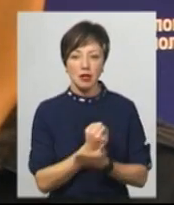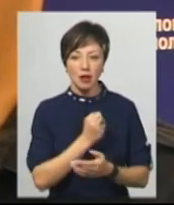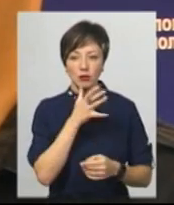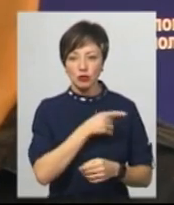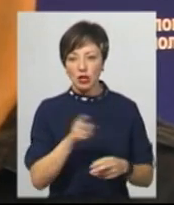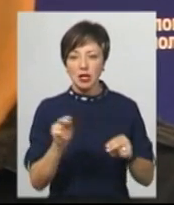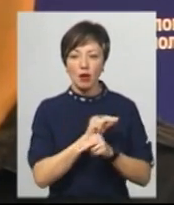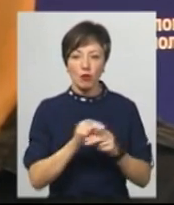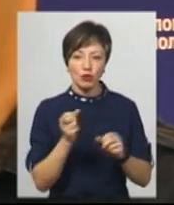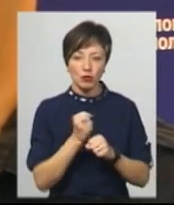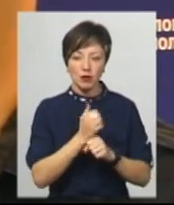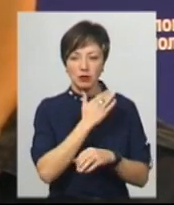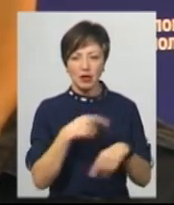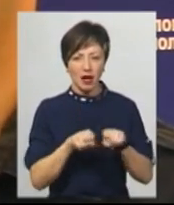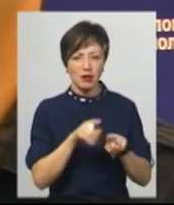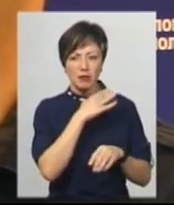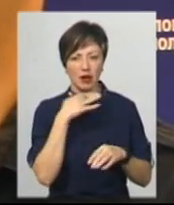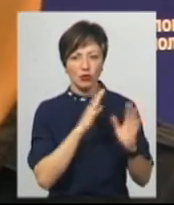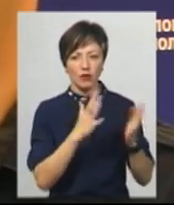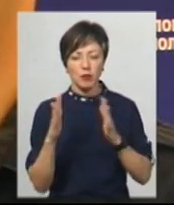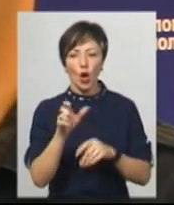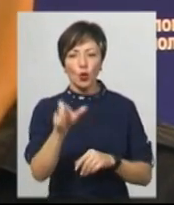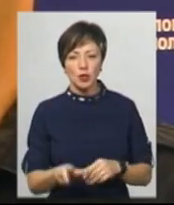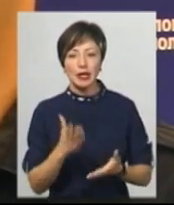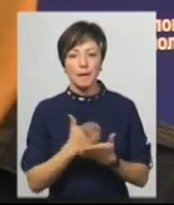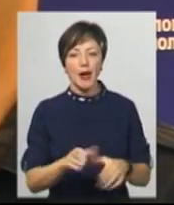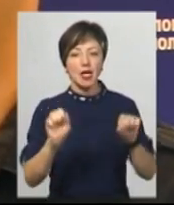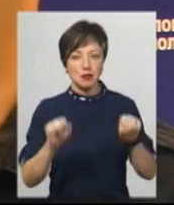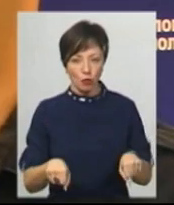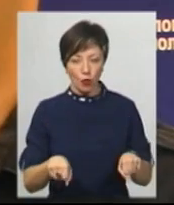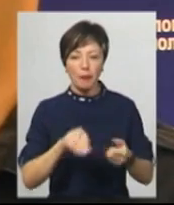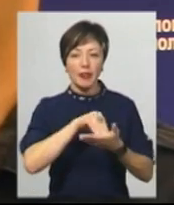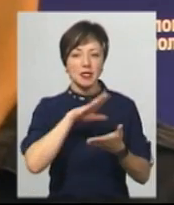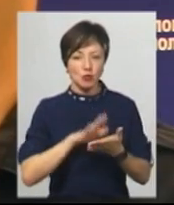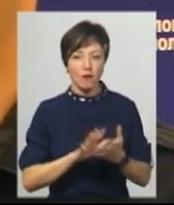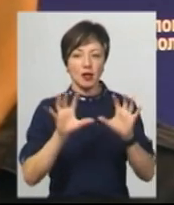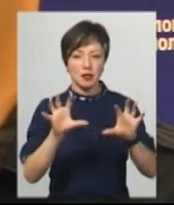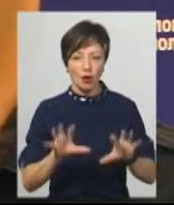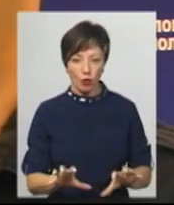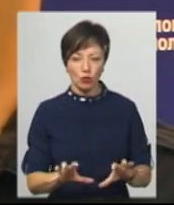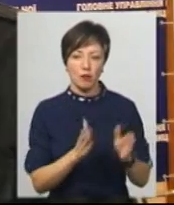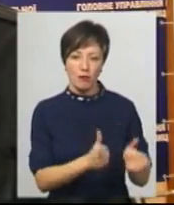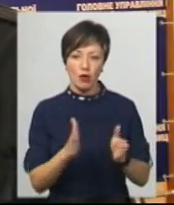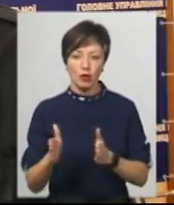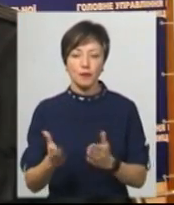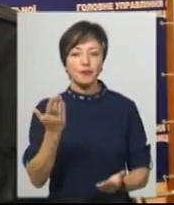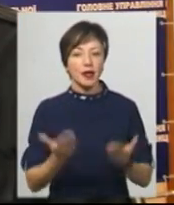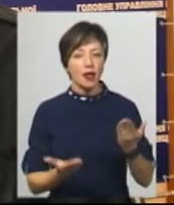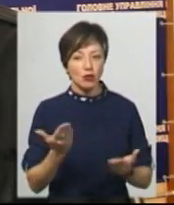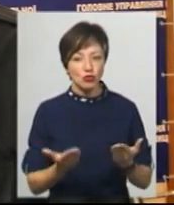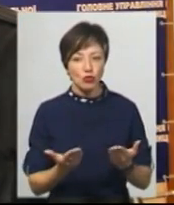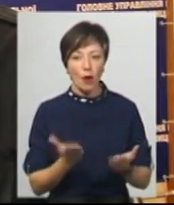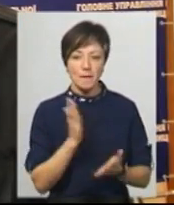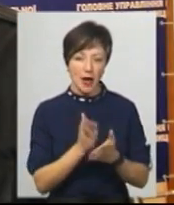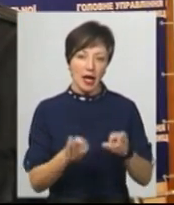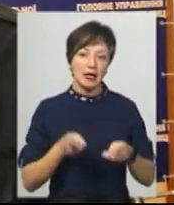під час ремонтних робіт, в нас дуже багато таких випадків, людина має змогу зареєструвати її у встановленому законному порядку. Якщо вона має